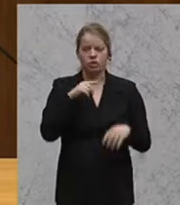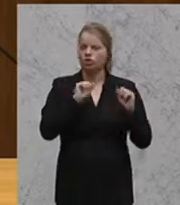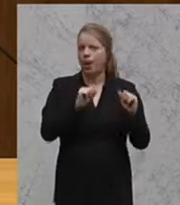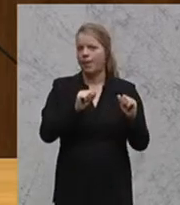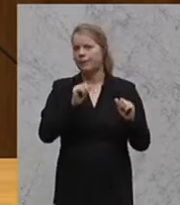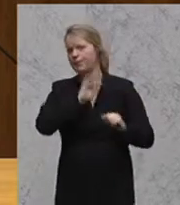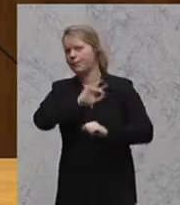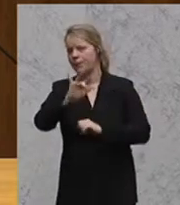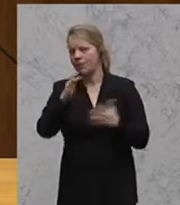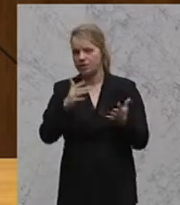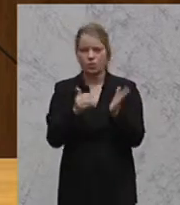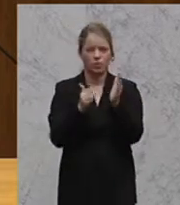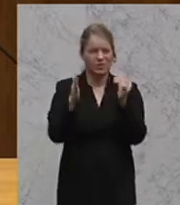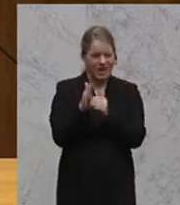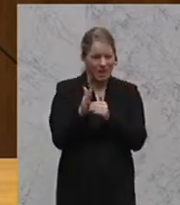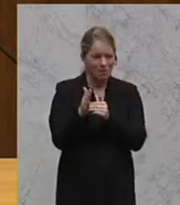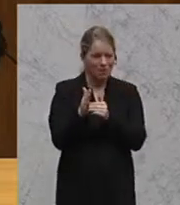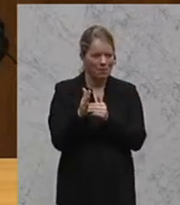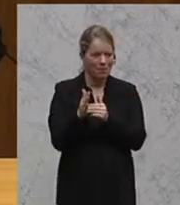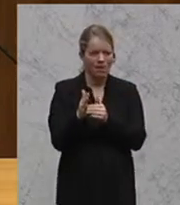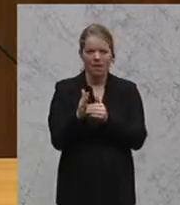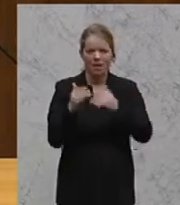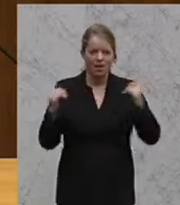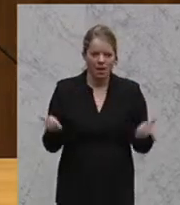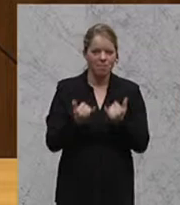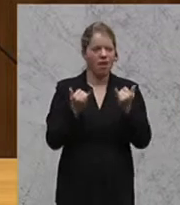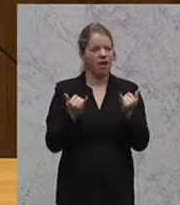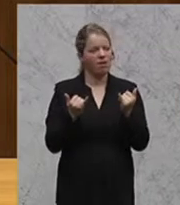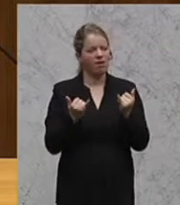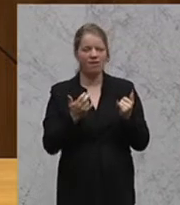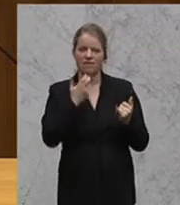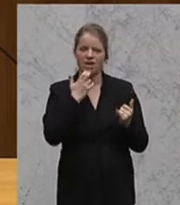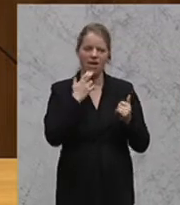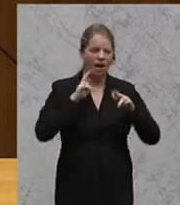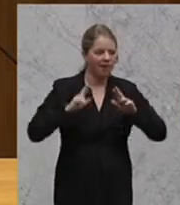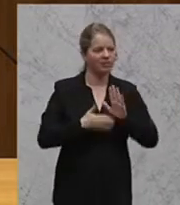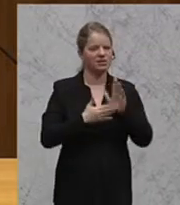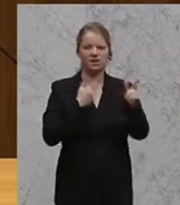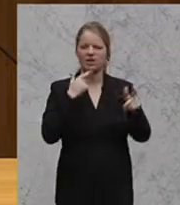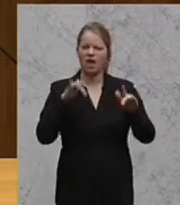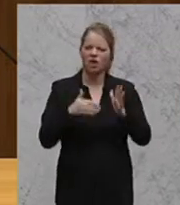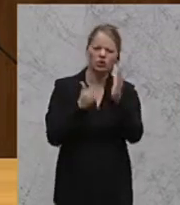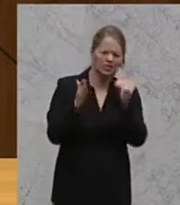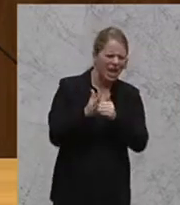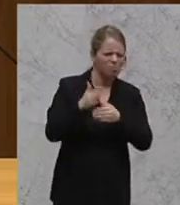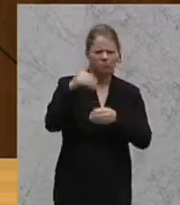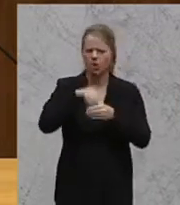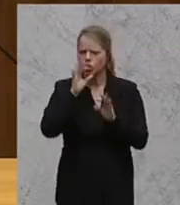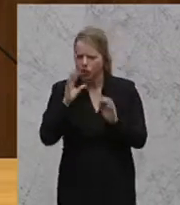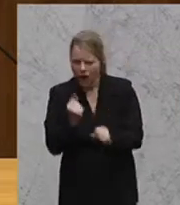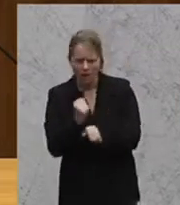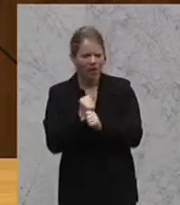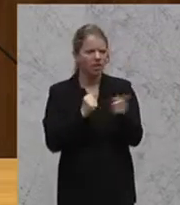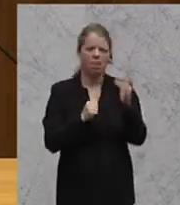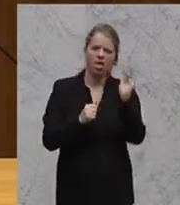das bisherige System nur um seine eigene Daseinsberechtigung irgendwo zu rechtfertigen, es total ineffizient darzustellen und die Länderebene vor